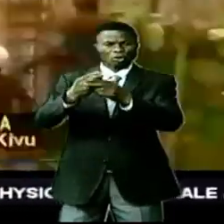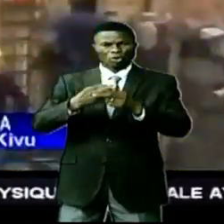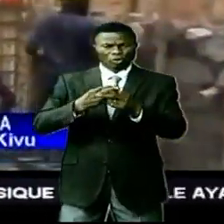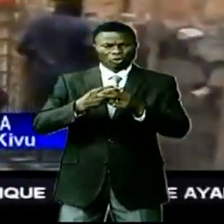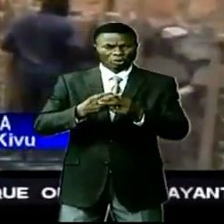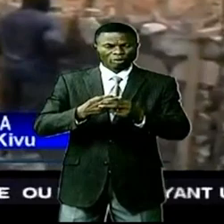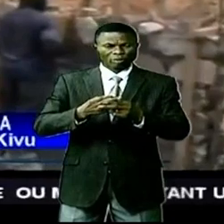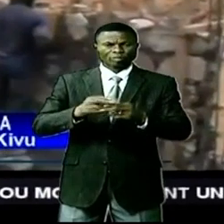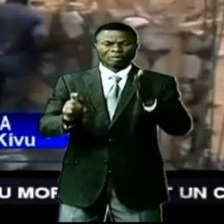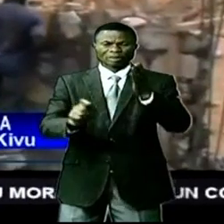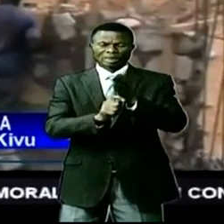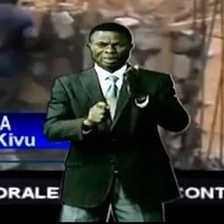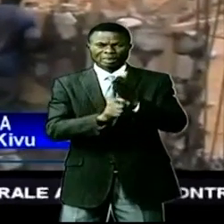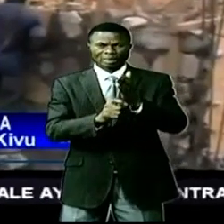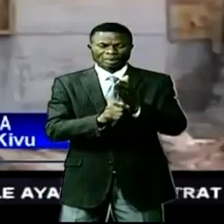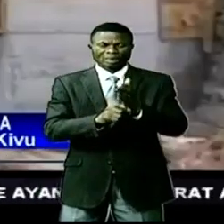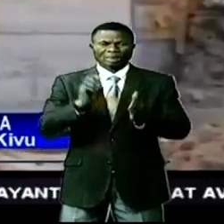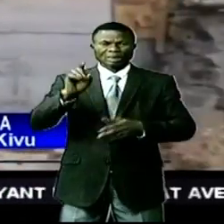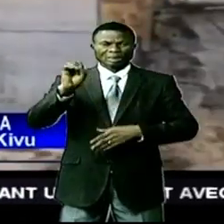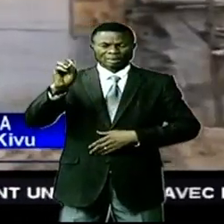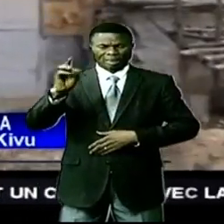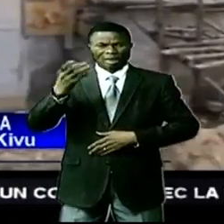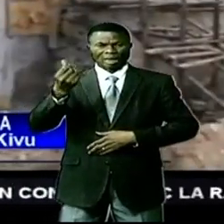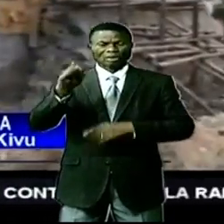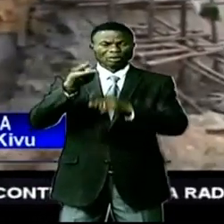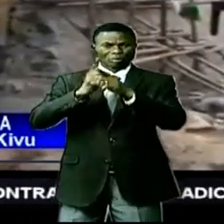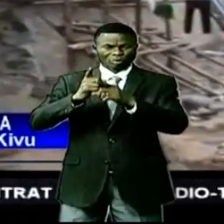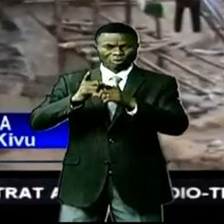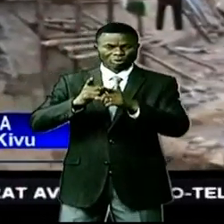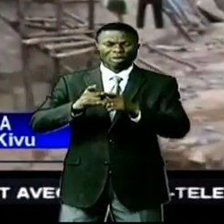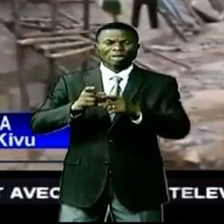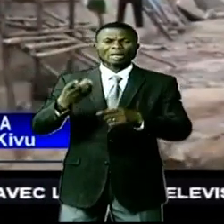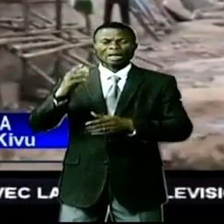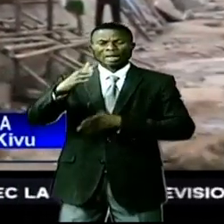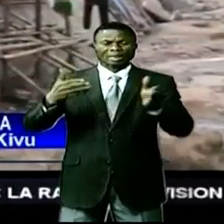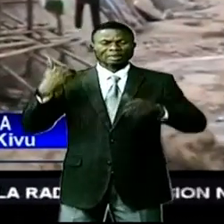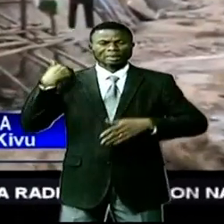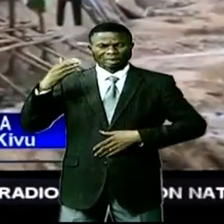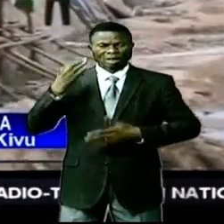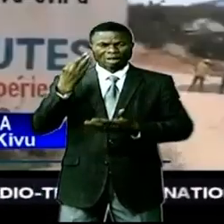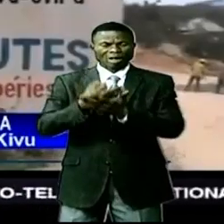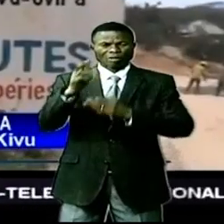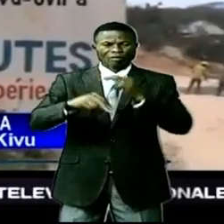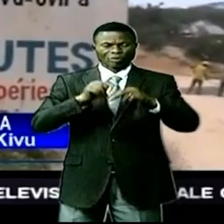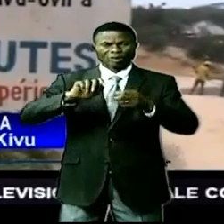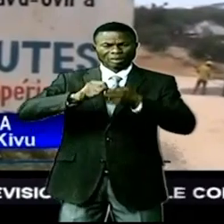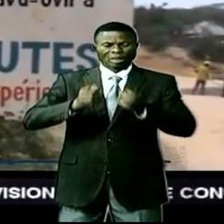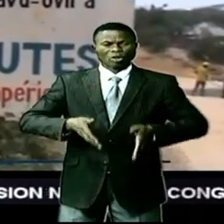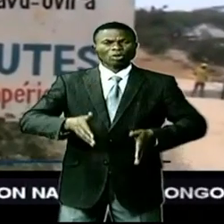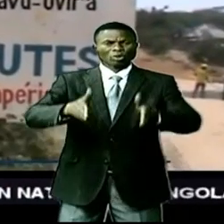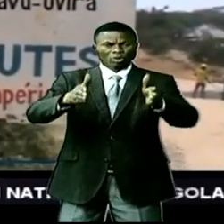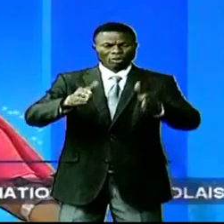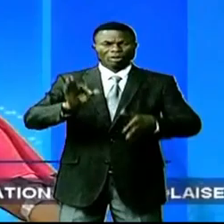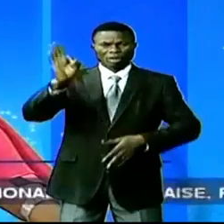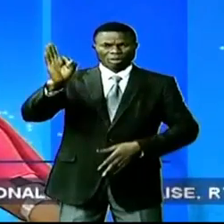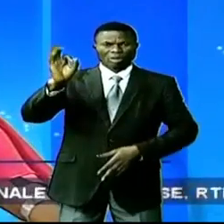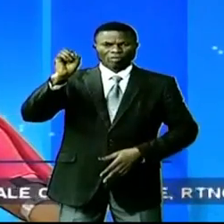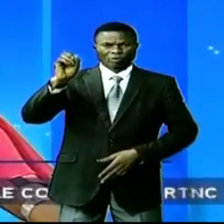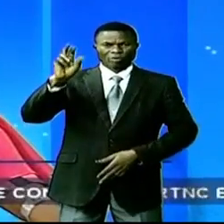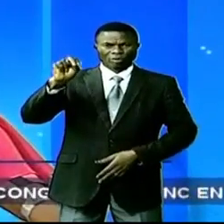du Bureau technique de contrôle BTC sont financés par les trésors publics à travers le Fonds national d'entretien routier FONER.